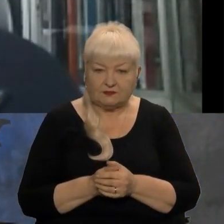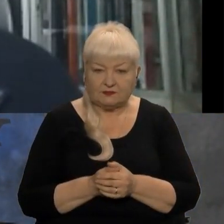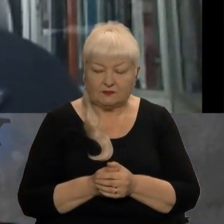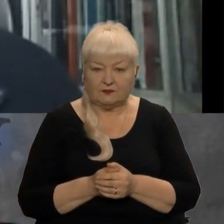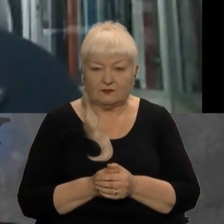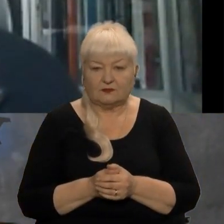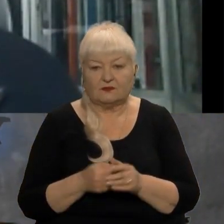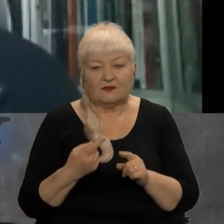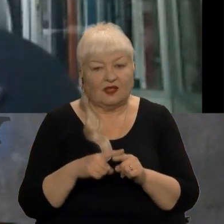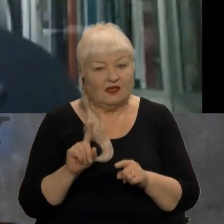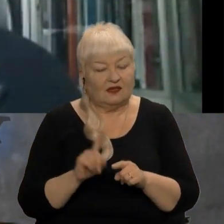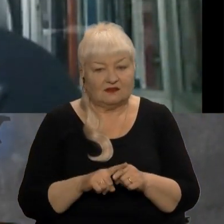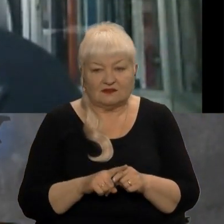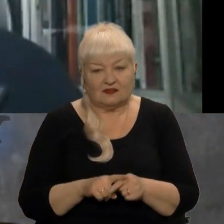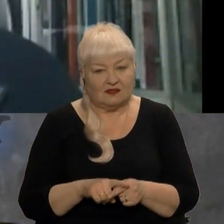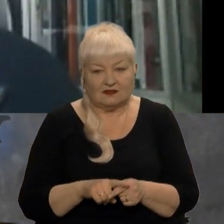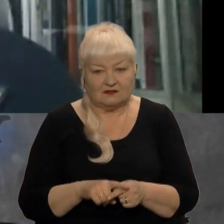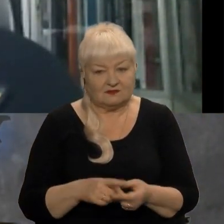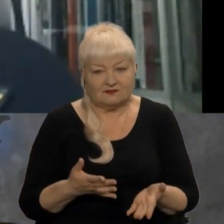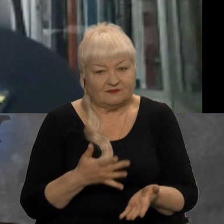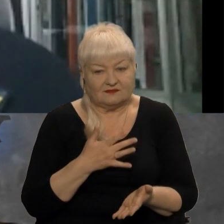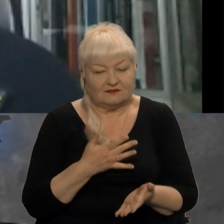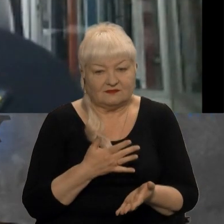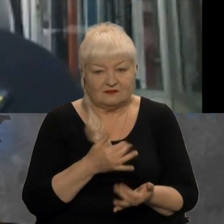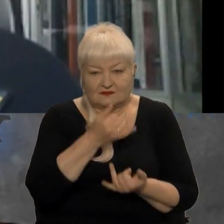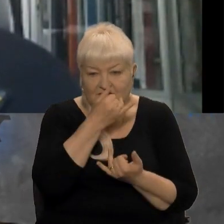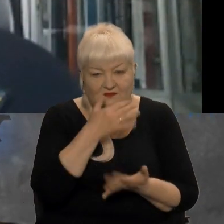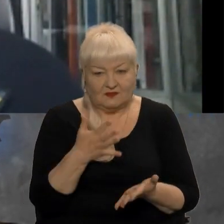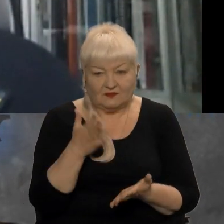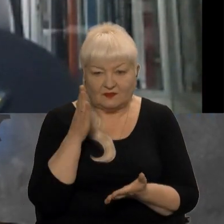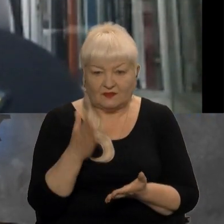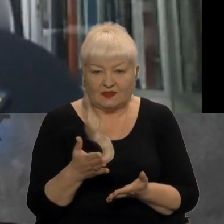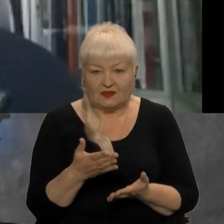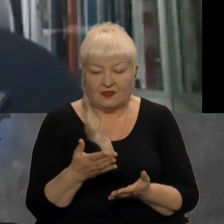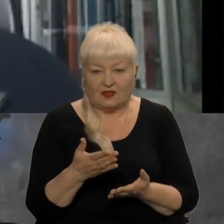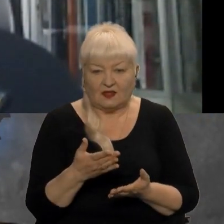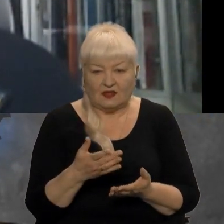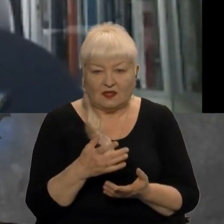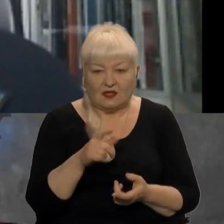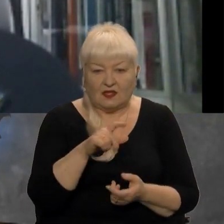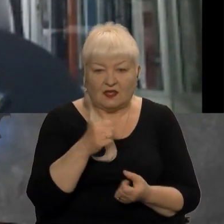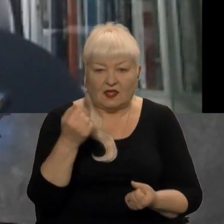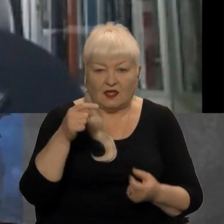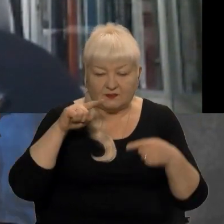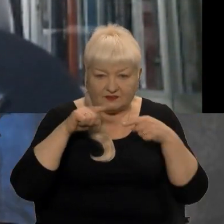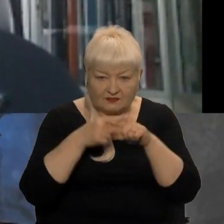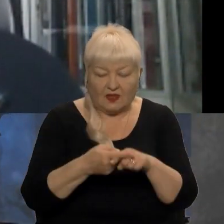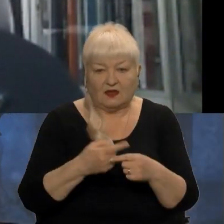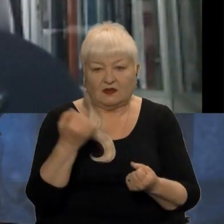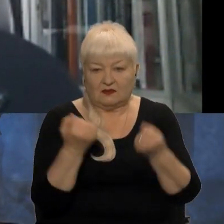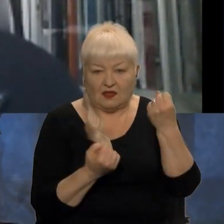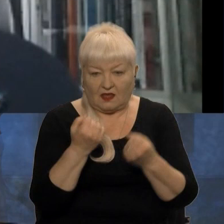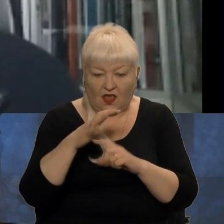Це навряд чи, бо розумієте, що персонал, техніки, льотчики, вони багато років